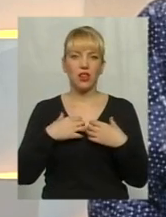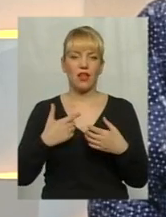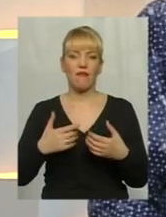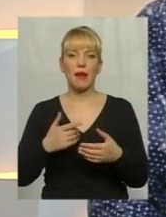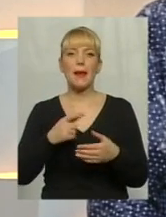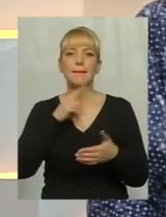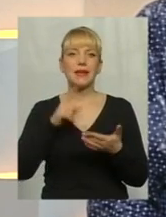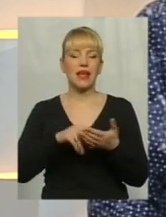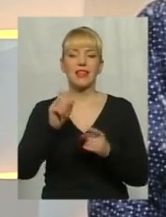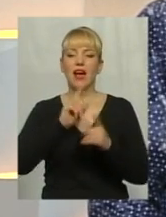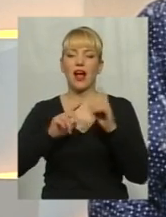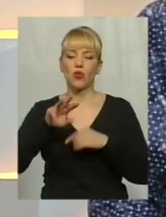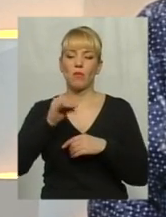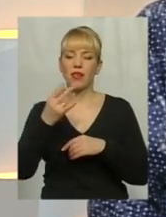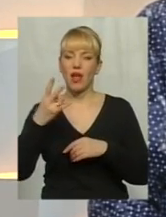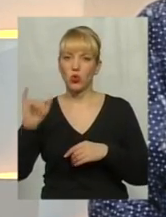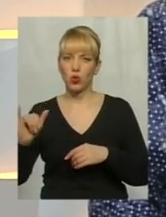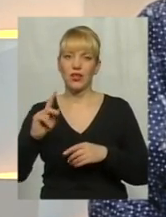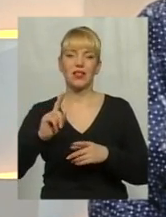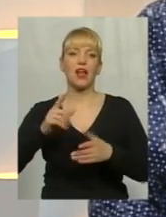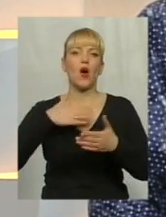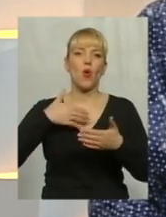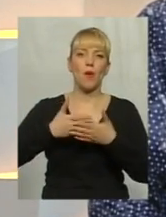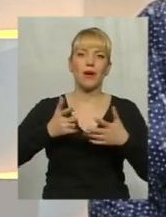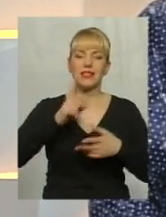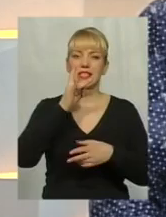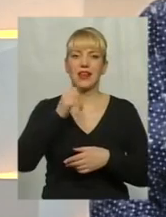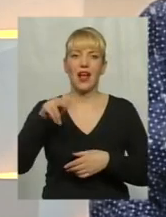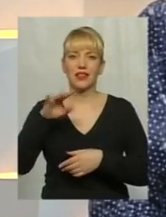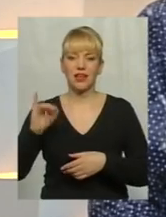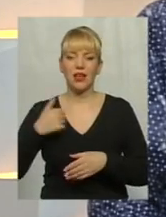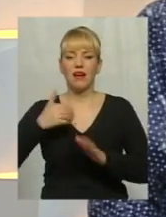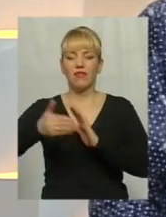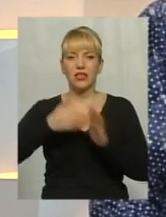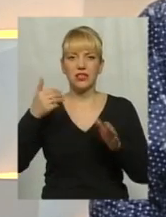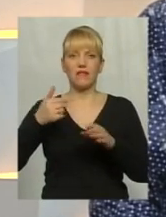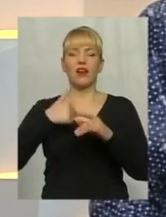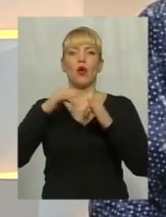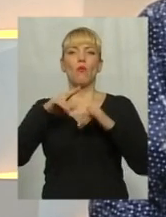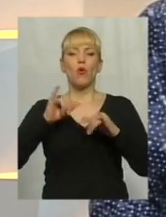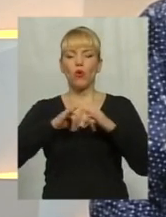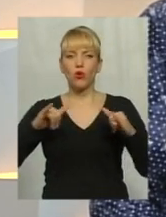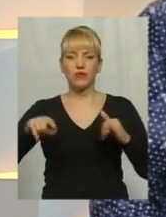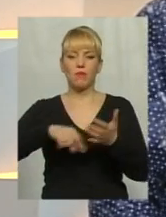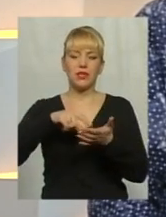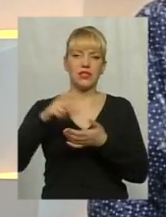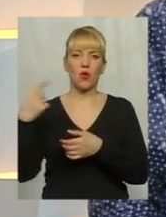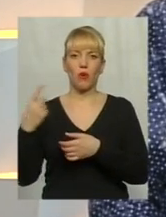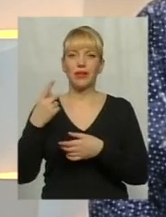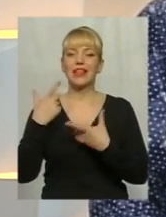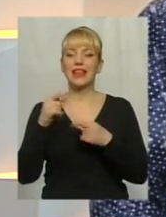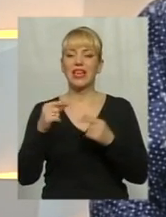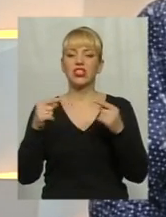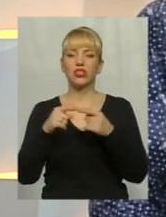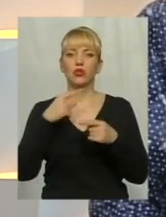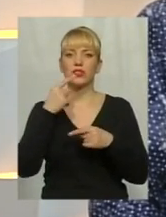Раду Майдану, і на громадські ради, ми визивали і Мінкну розвитку, і міста, і області, де нам було чітко сказано, що ніякого